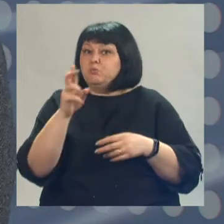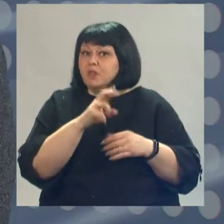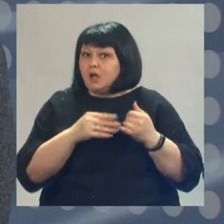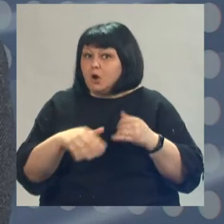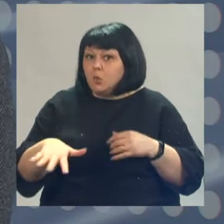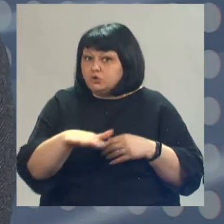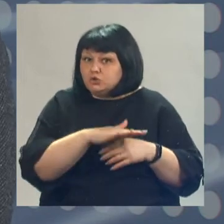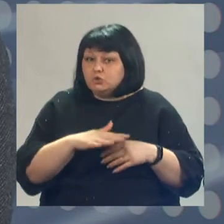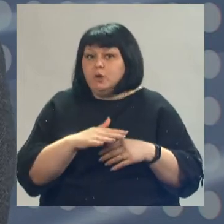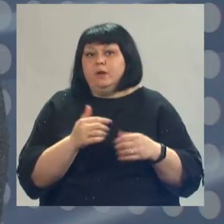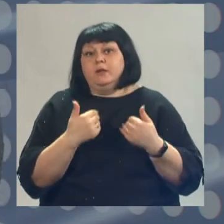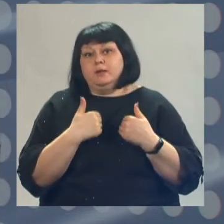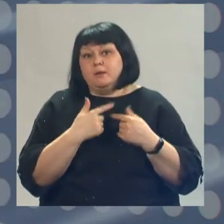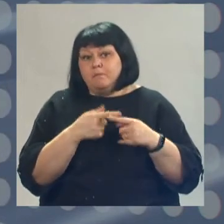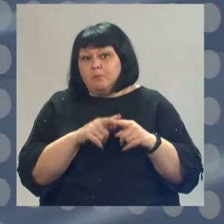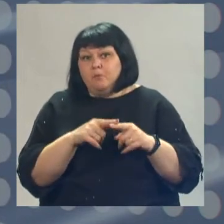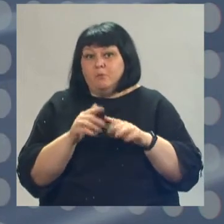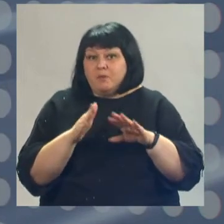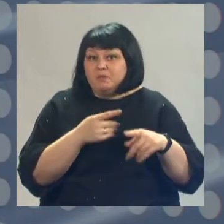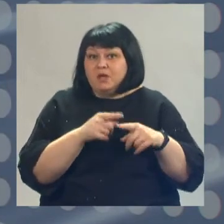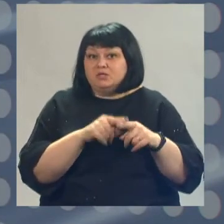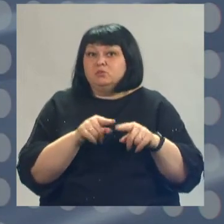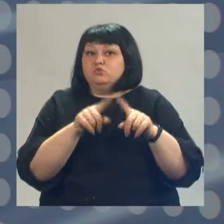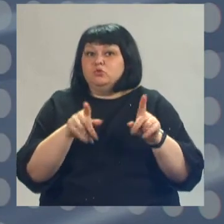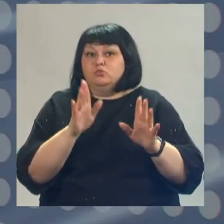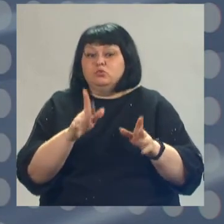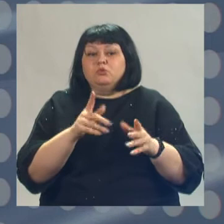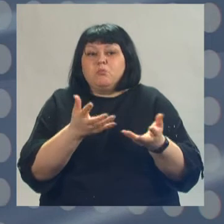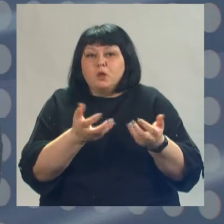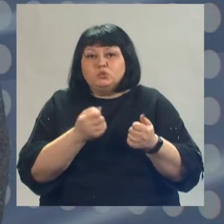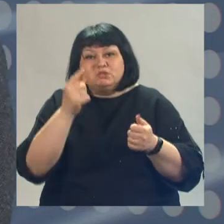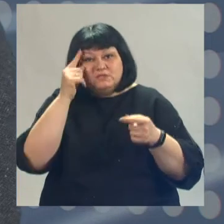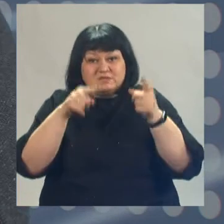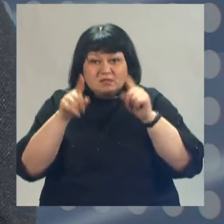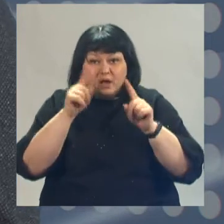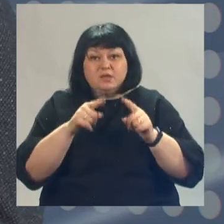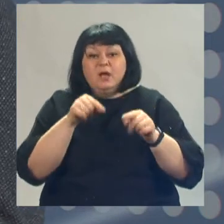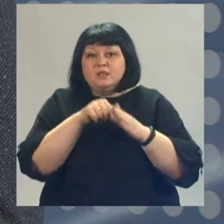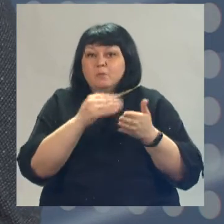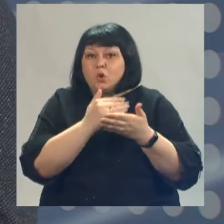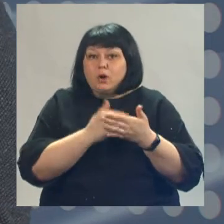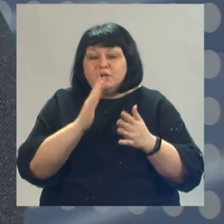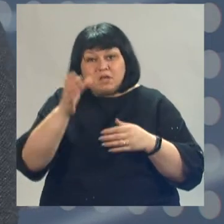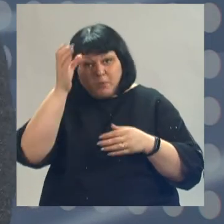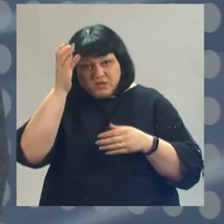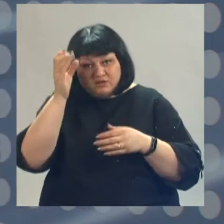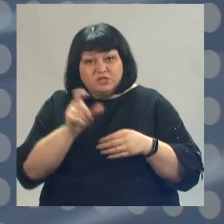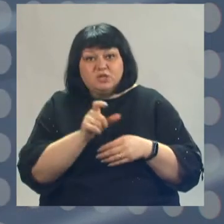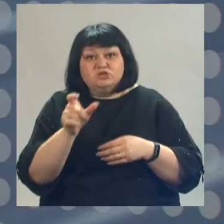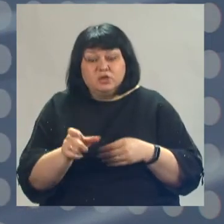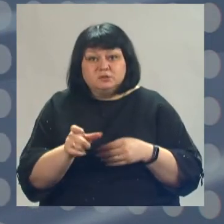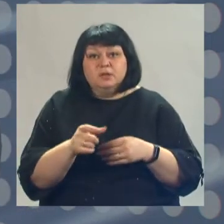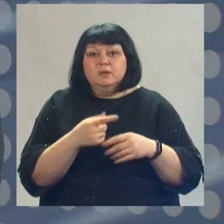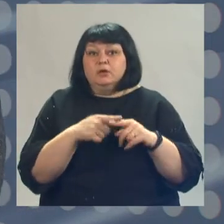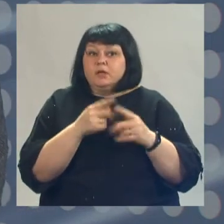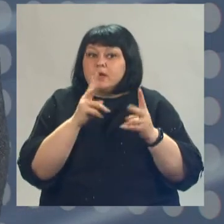помимо путешествий, они еще и получат некие знания. Там в программе предусмотрена образовательная часть. Также сейчас рассматривается